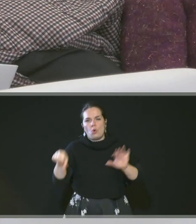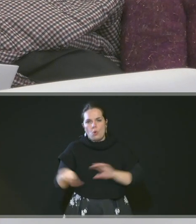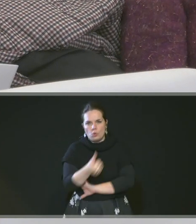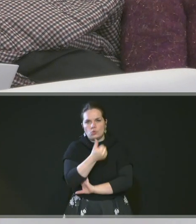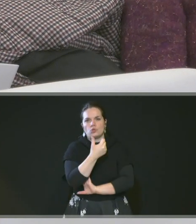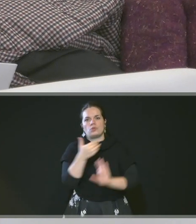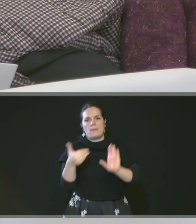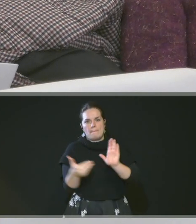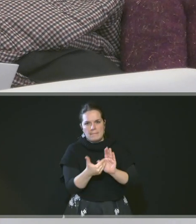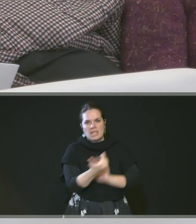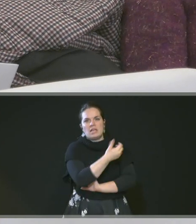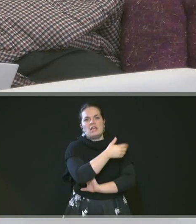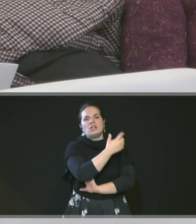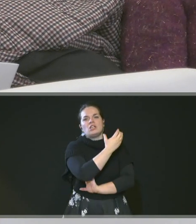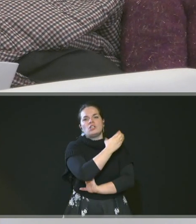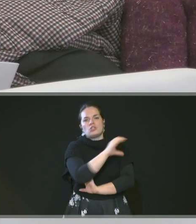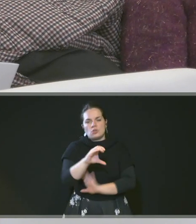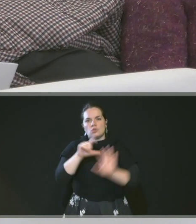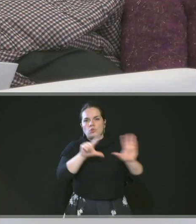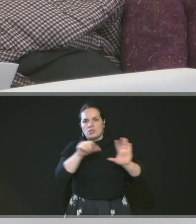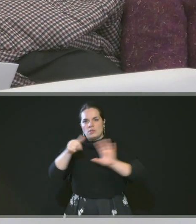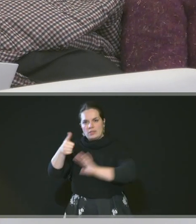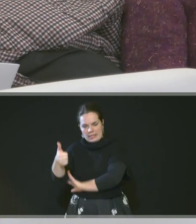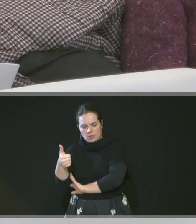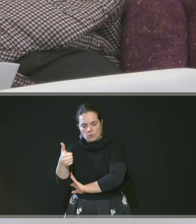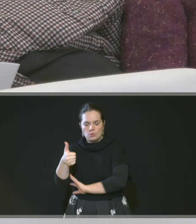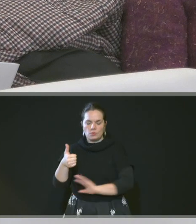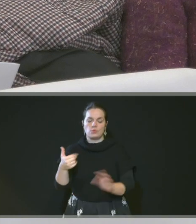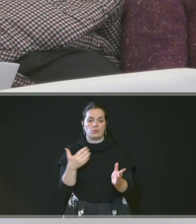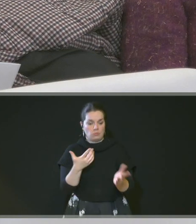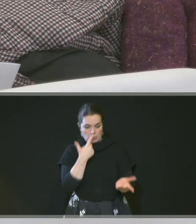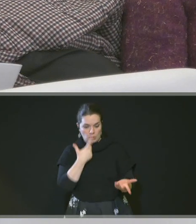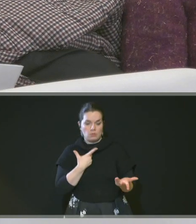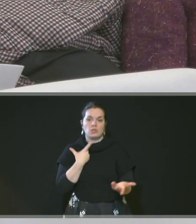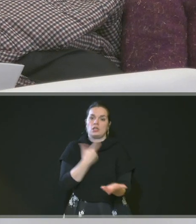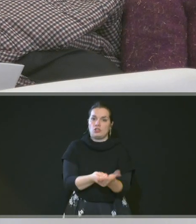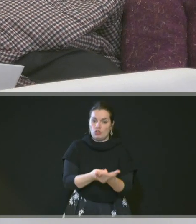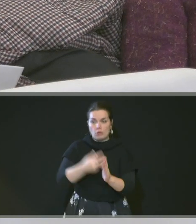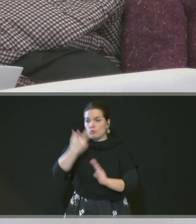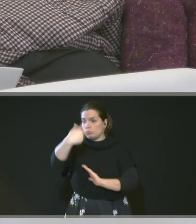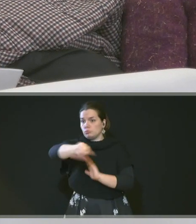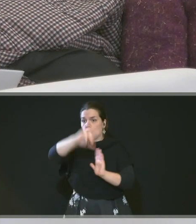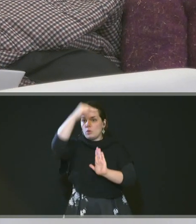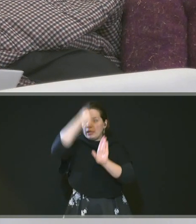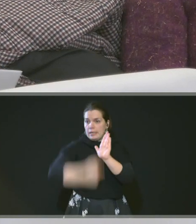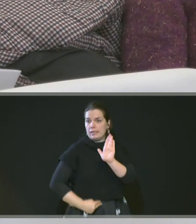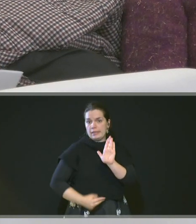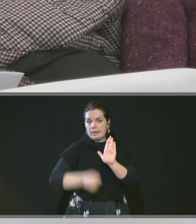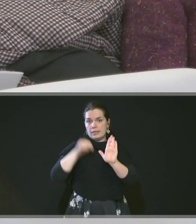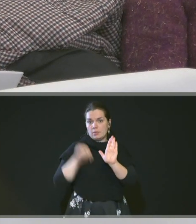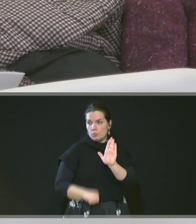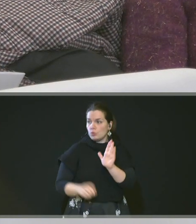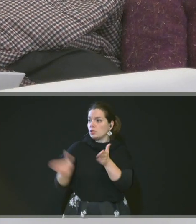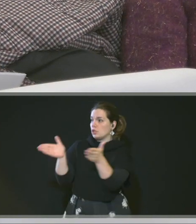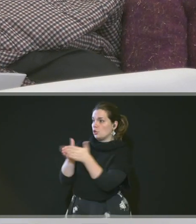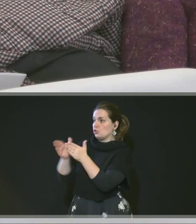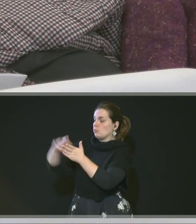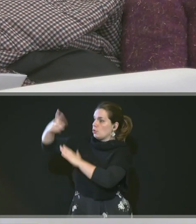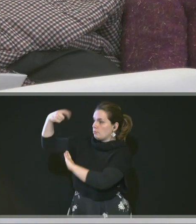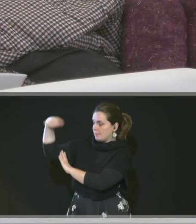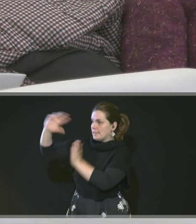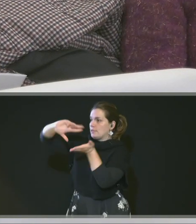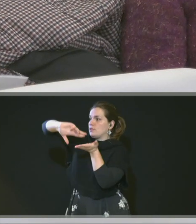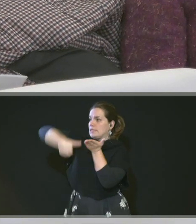qui est ventilé sur la délibération que vous avez tous en lecture et on vous demande l'habilité de président à signer